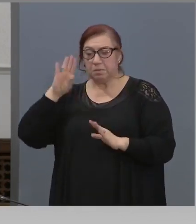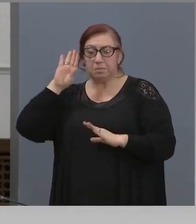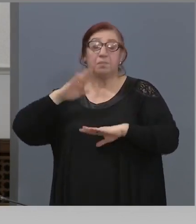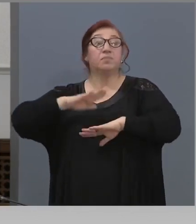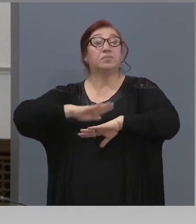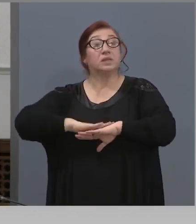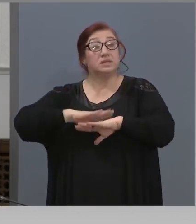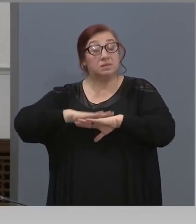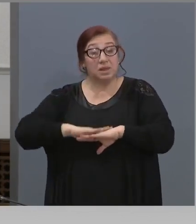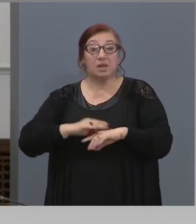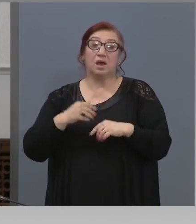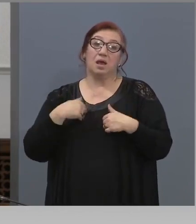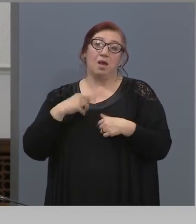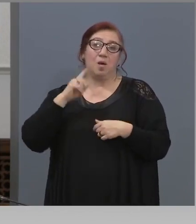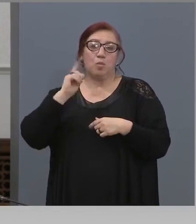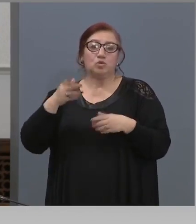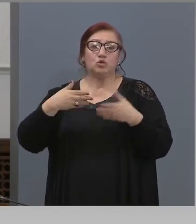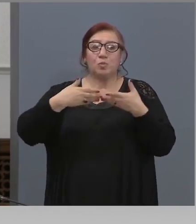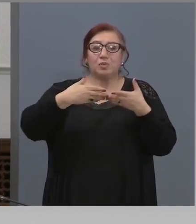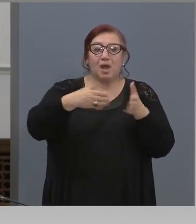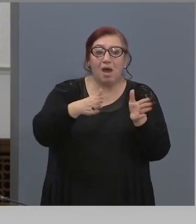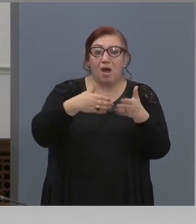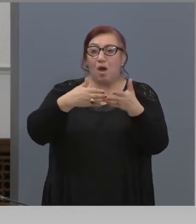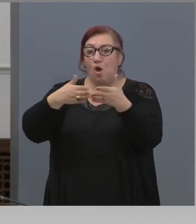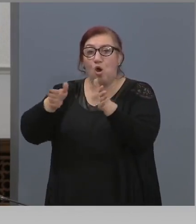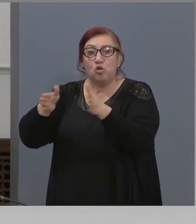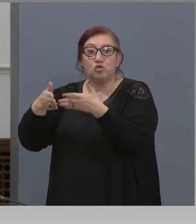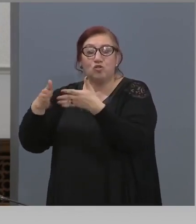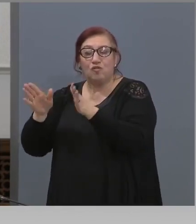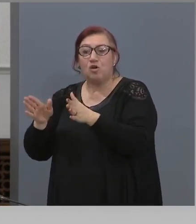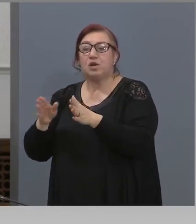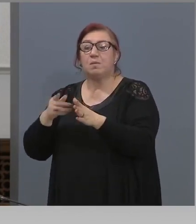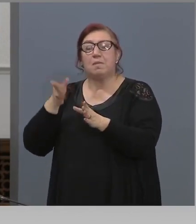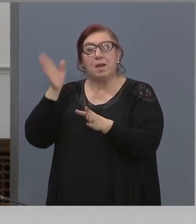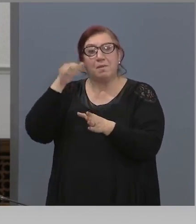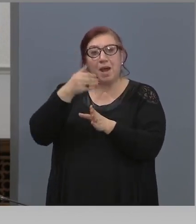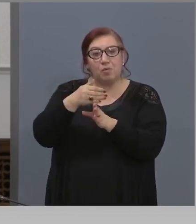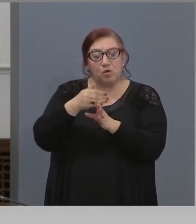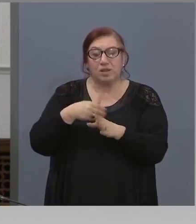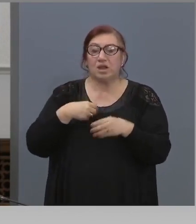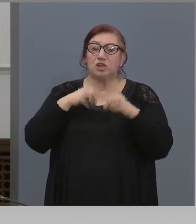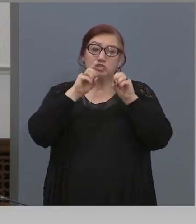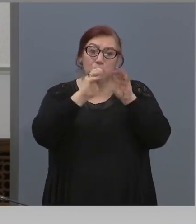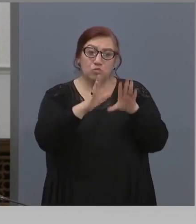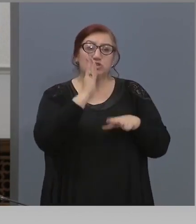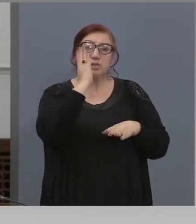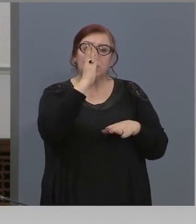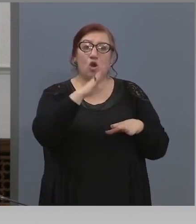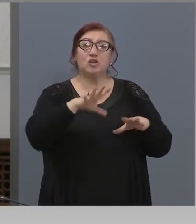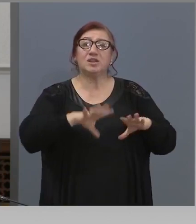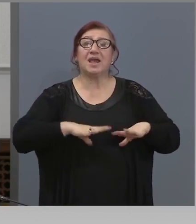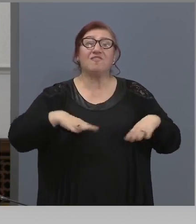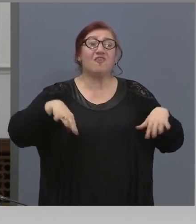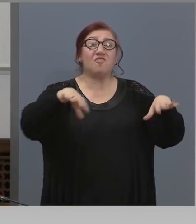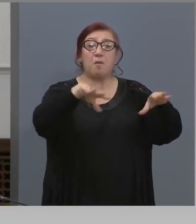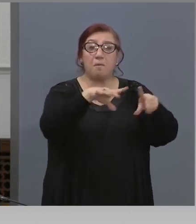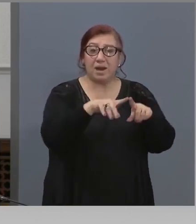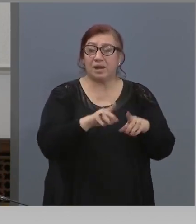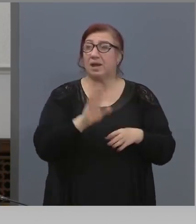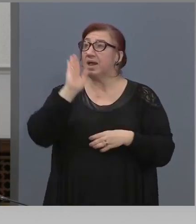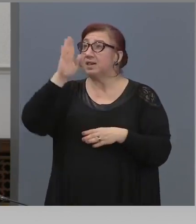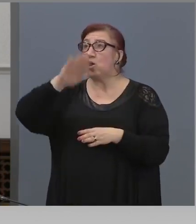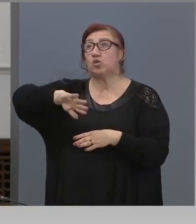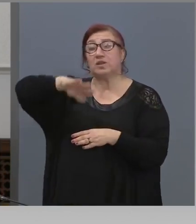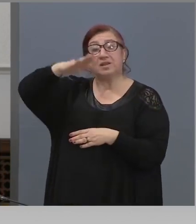да можем да отвориме по организиран ред парковете и планините около големите градове, за да може